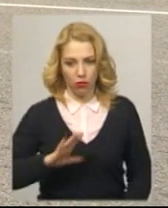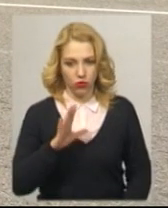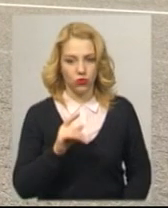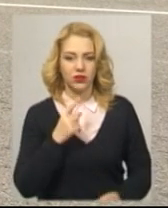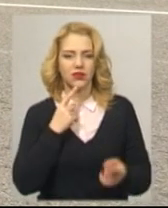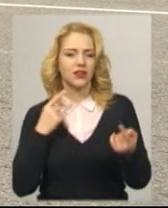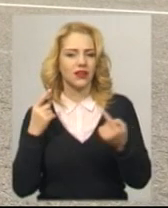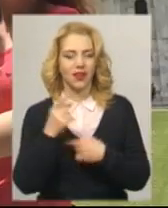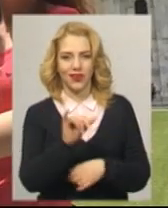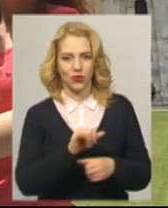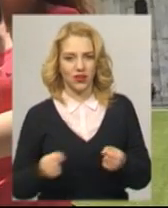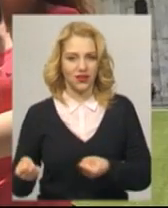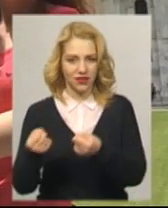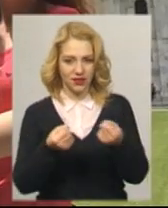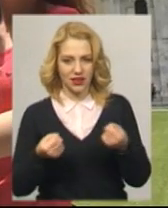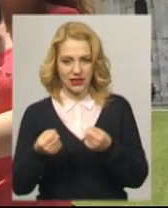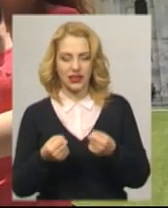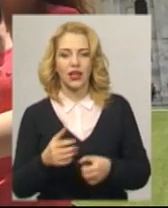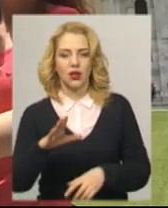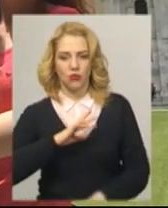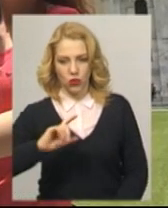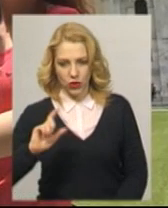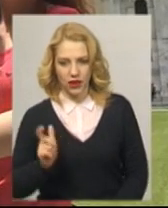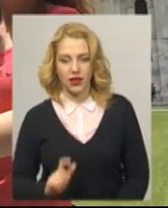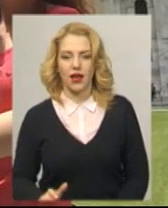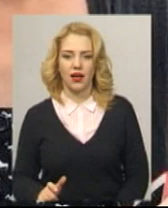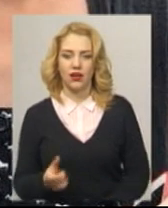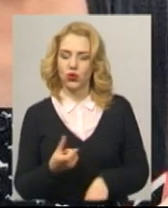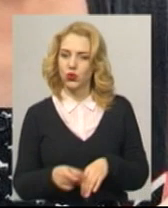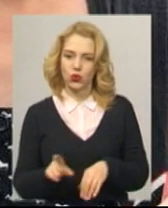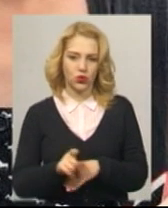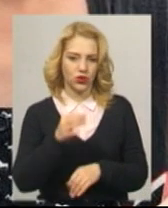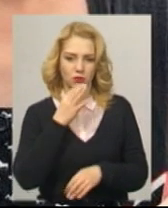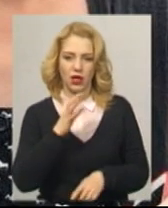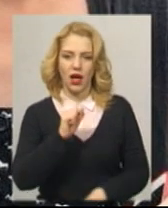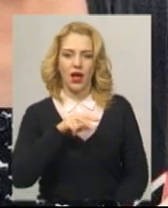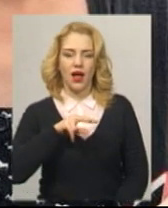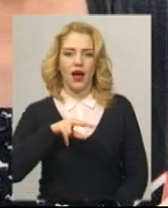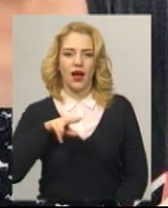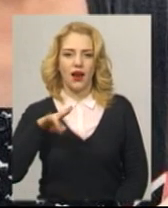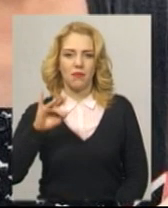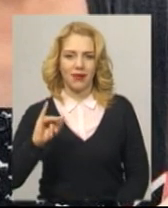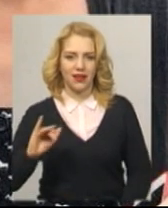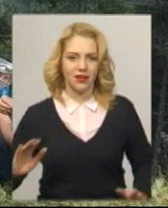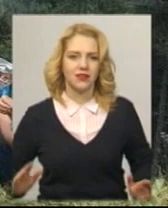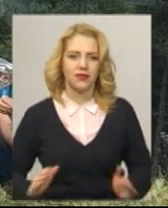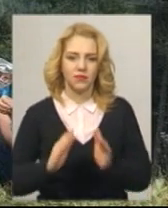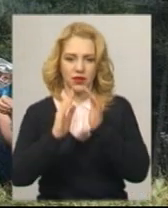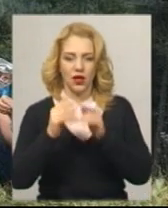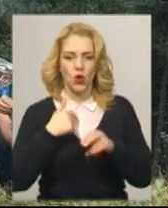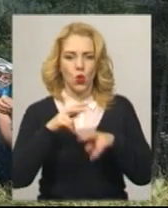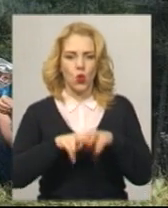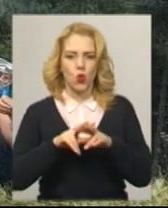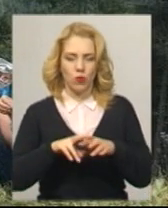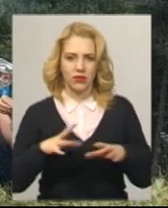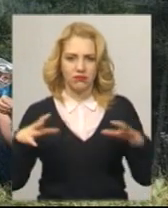далеке, куди ми заїжали. Ми були в Італії, дуже сподобались мені в Альпах, зібрали кумів своїх, і нас було